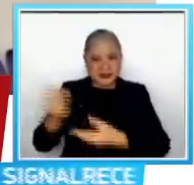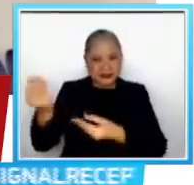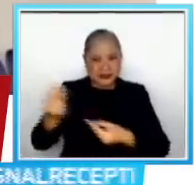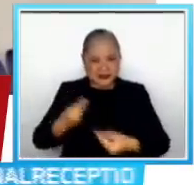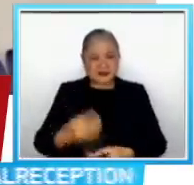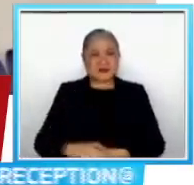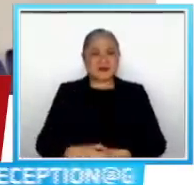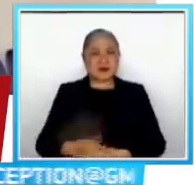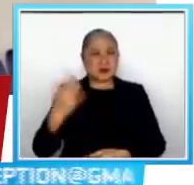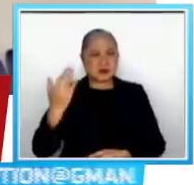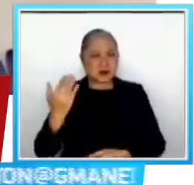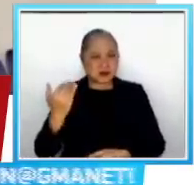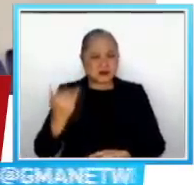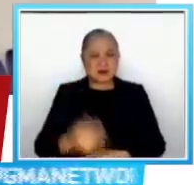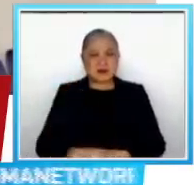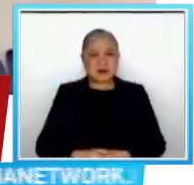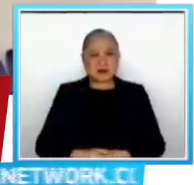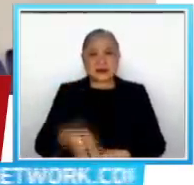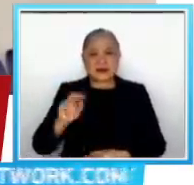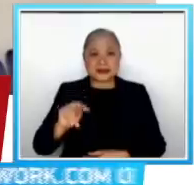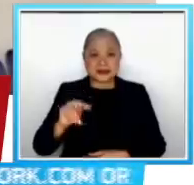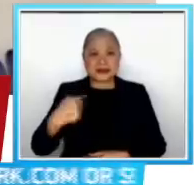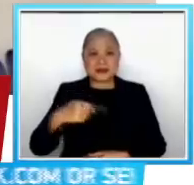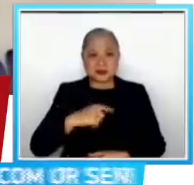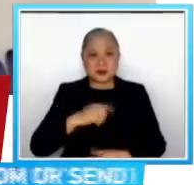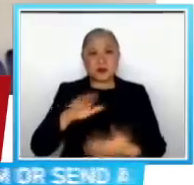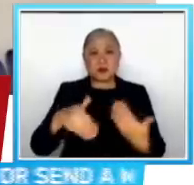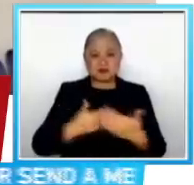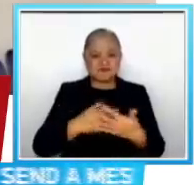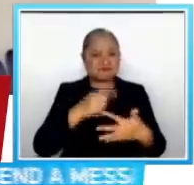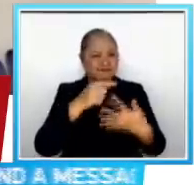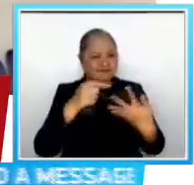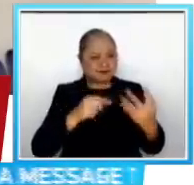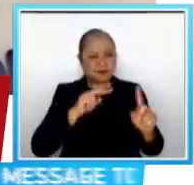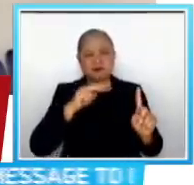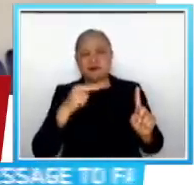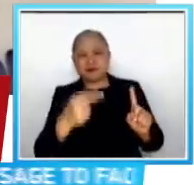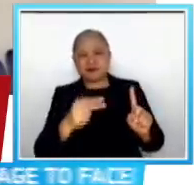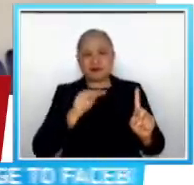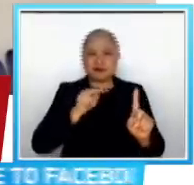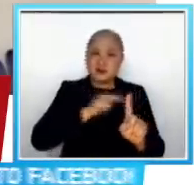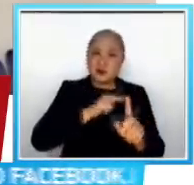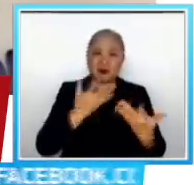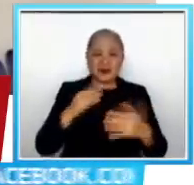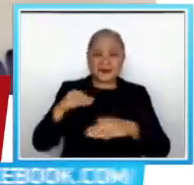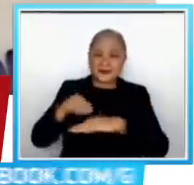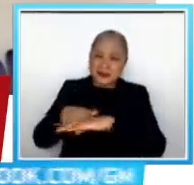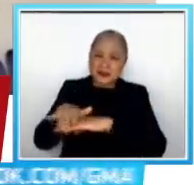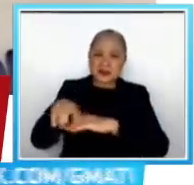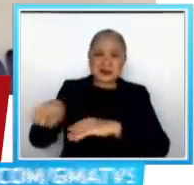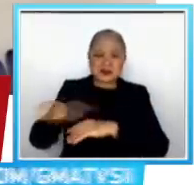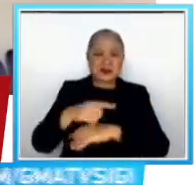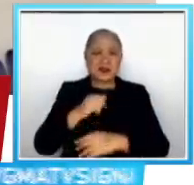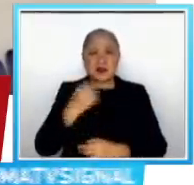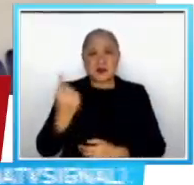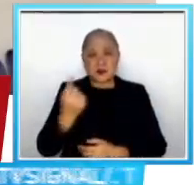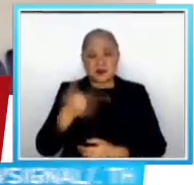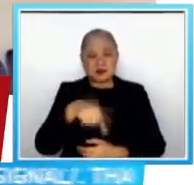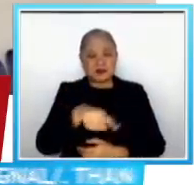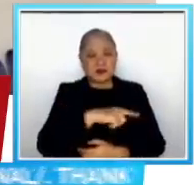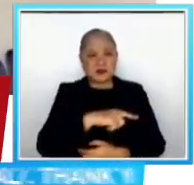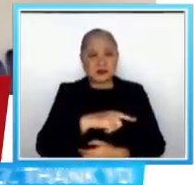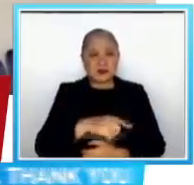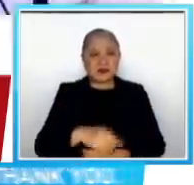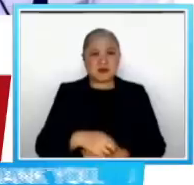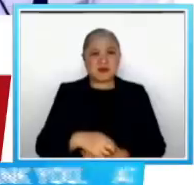kailangan po natin lahat ng aspeto yung titignan na ito Yung efekto na ito Not only for the, hindi lang naman